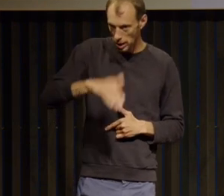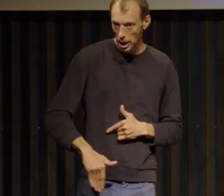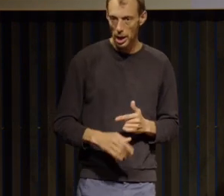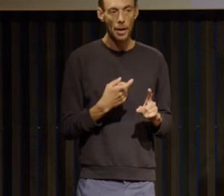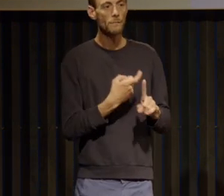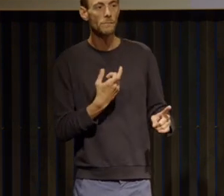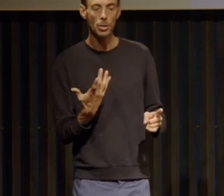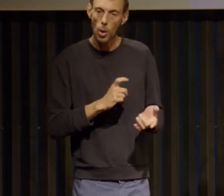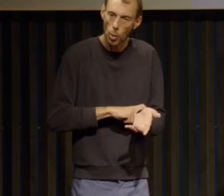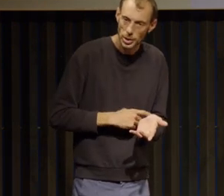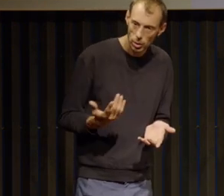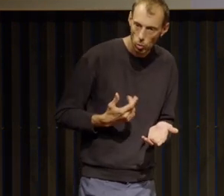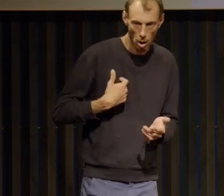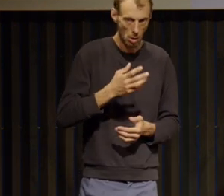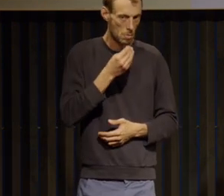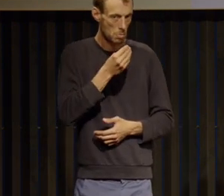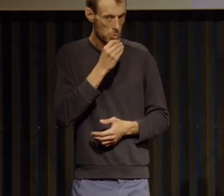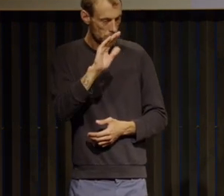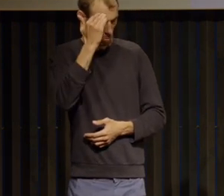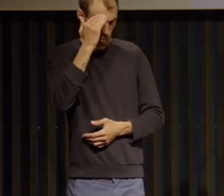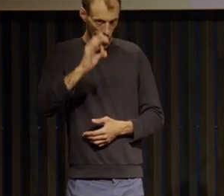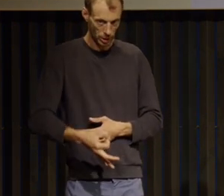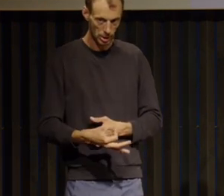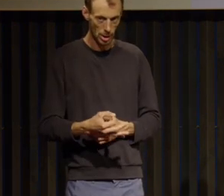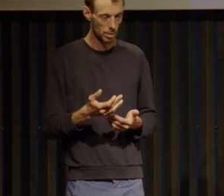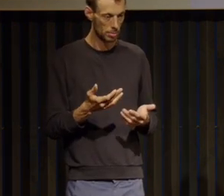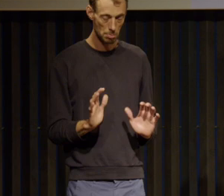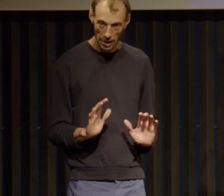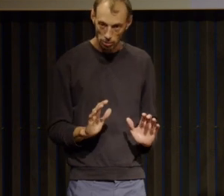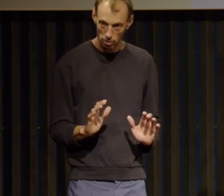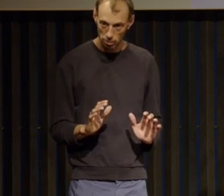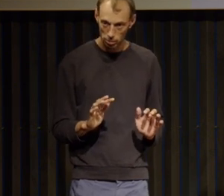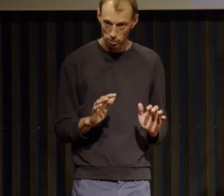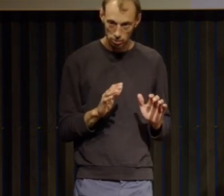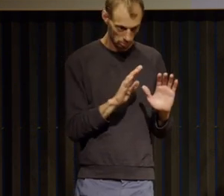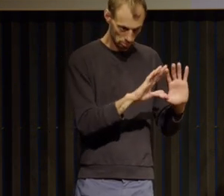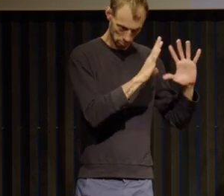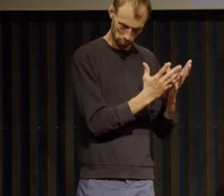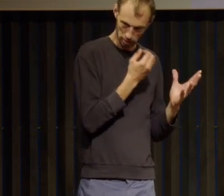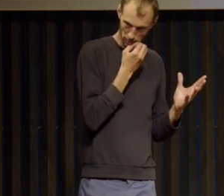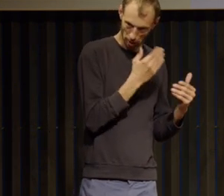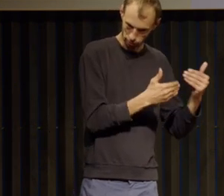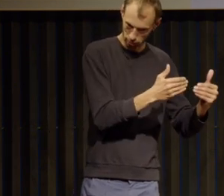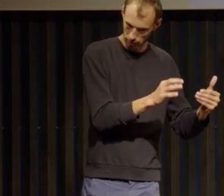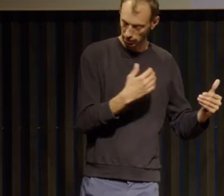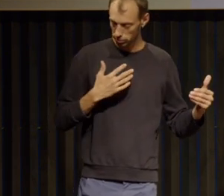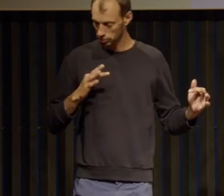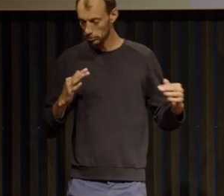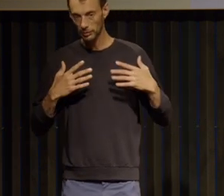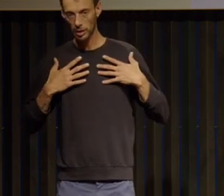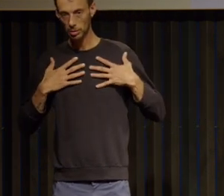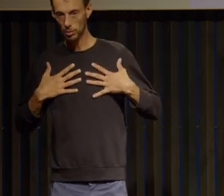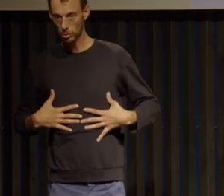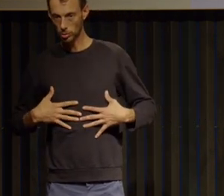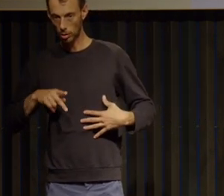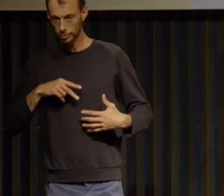pour autant j'étais quand même j'avais pas avancé sur mon comportement alimentaire sur ma relation au poids et j'étais très